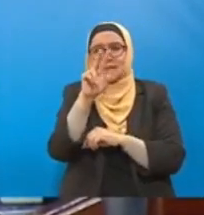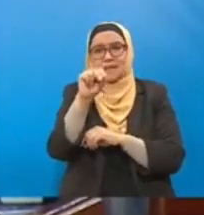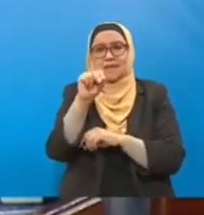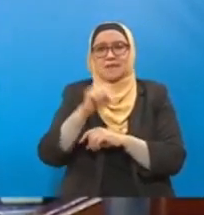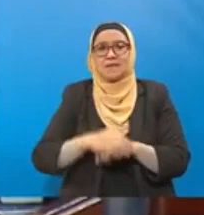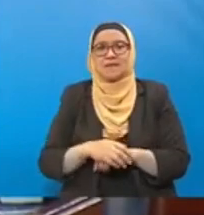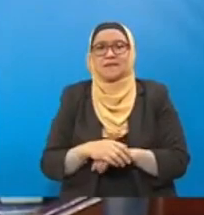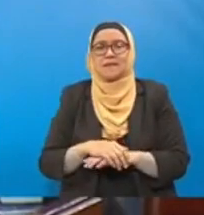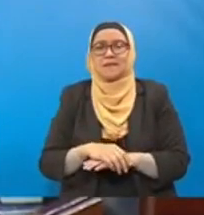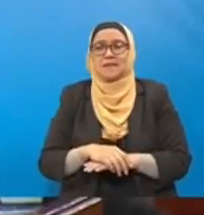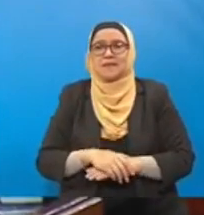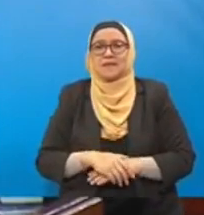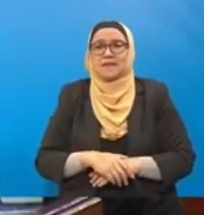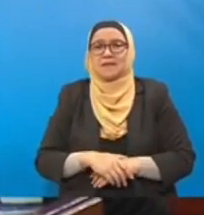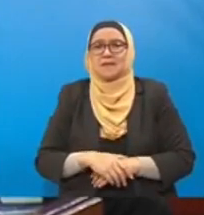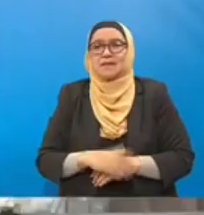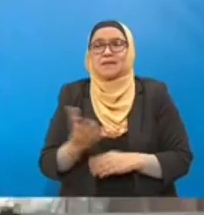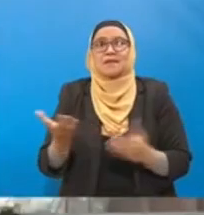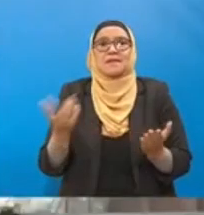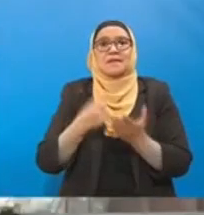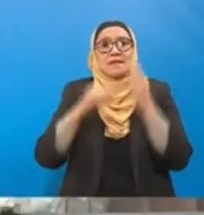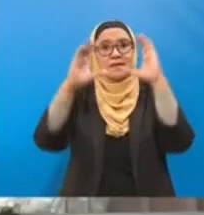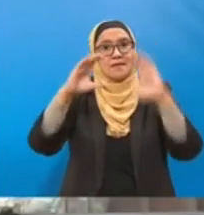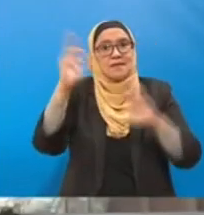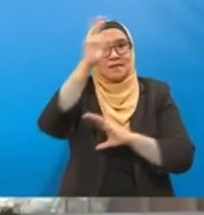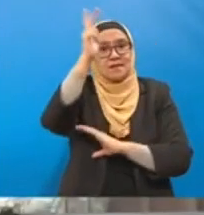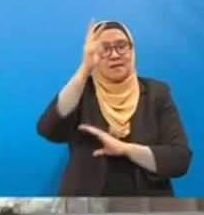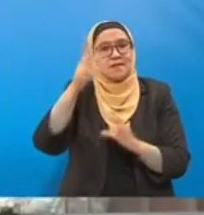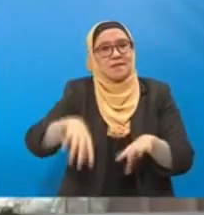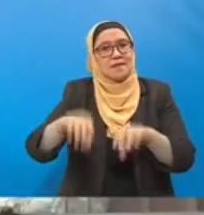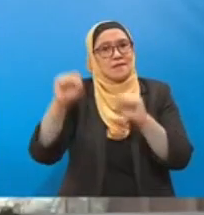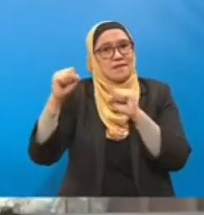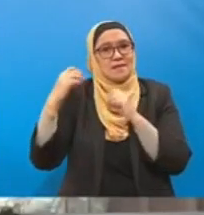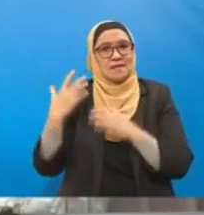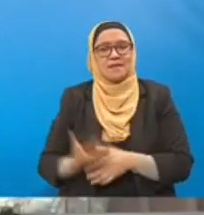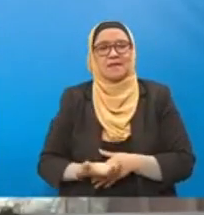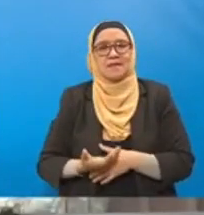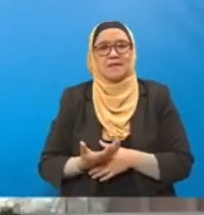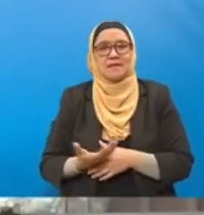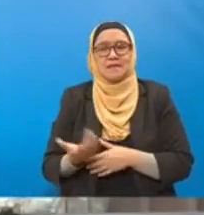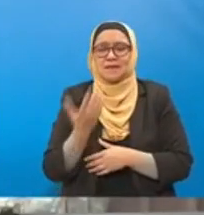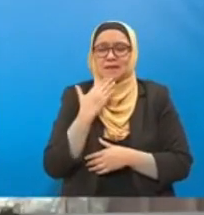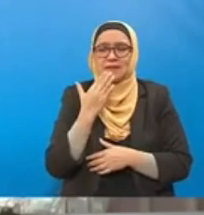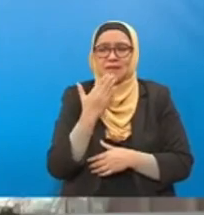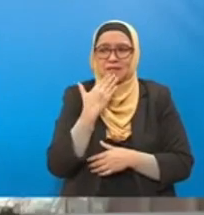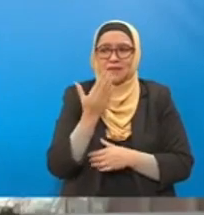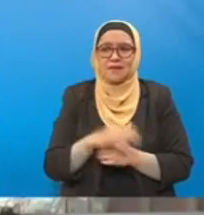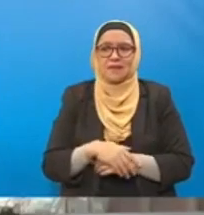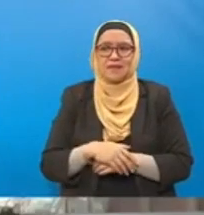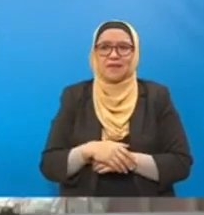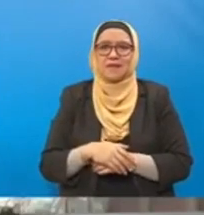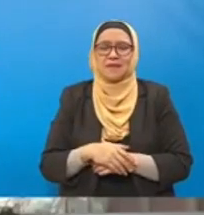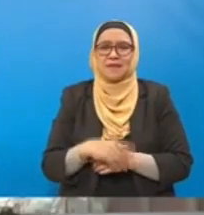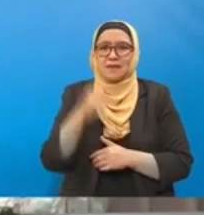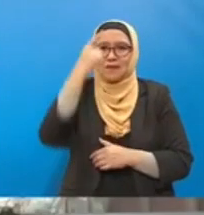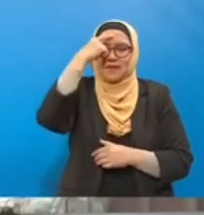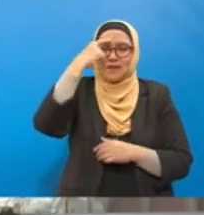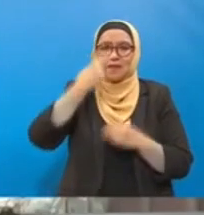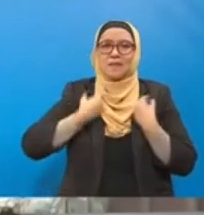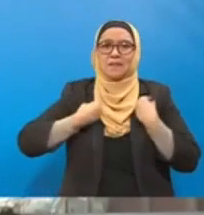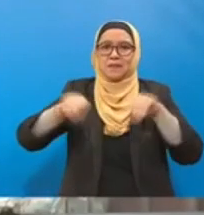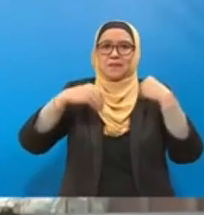kerajaan? Terima Terima kasih. Untuk pasaran karbon,